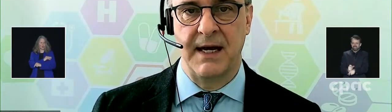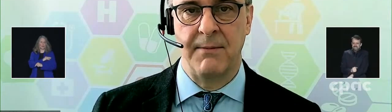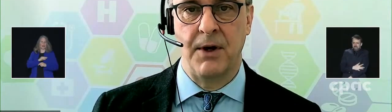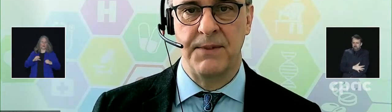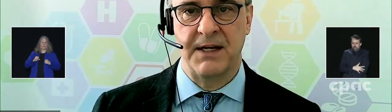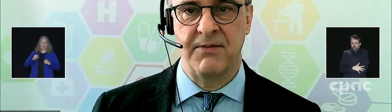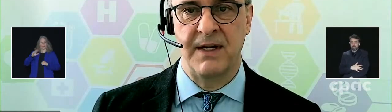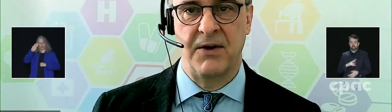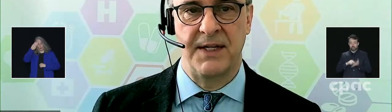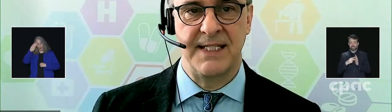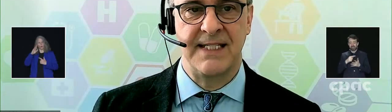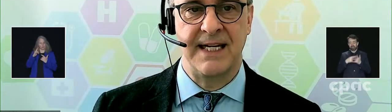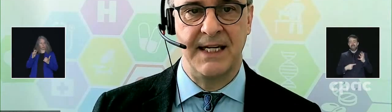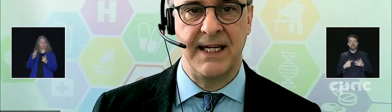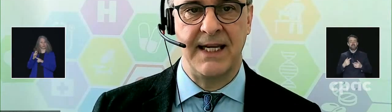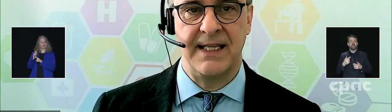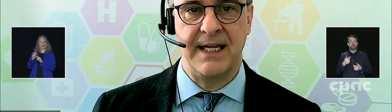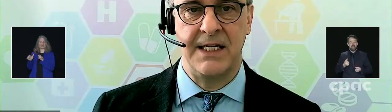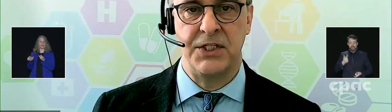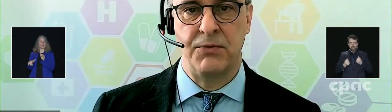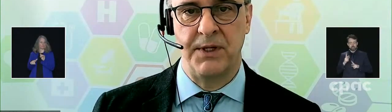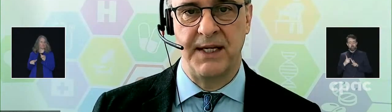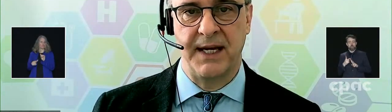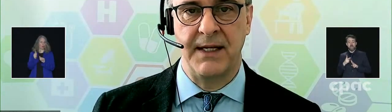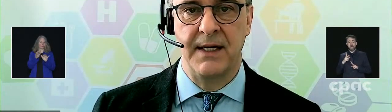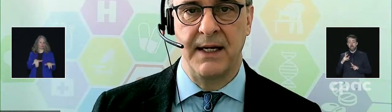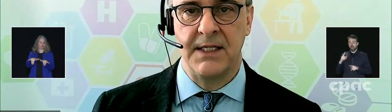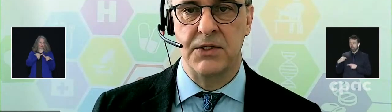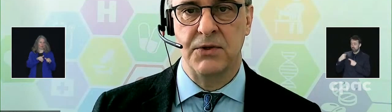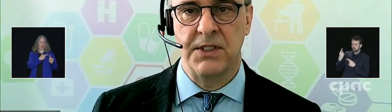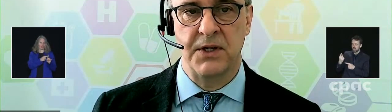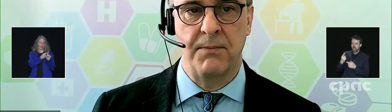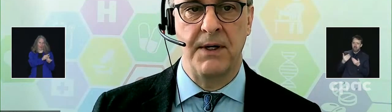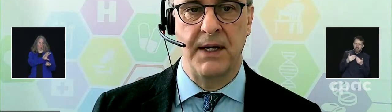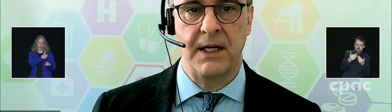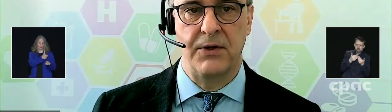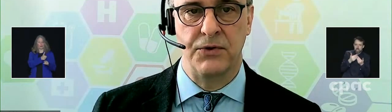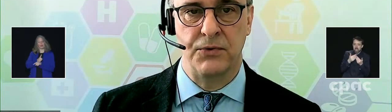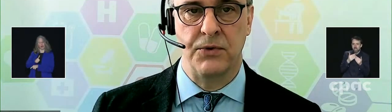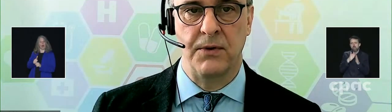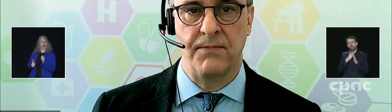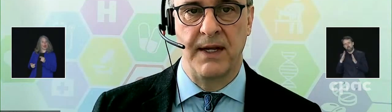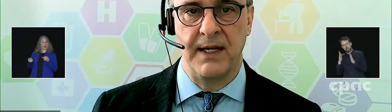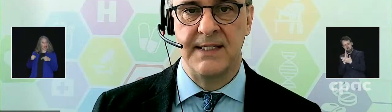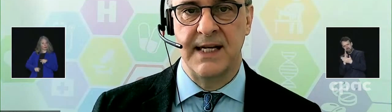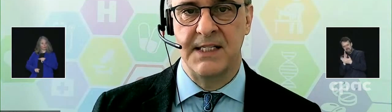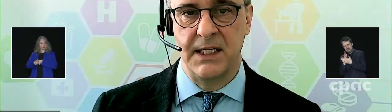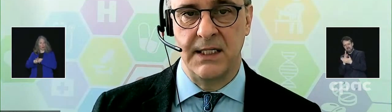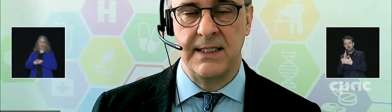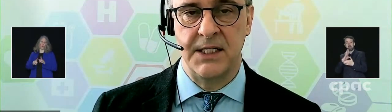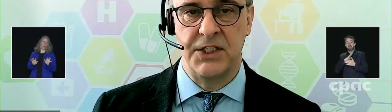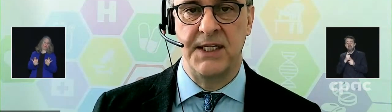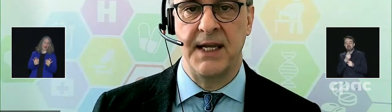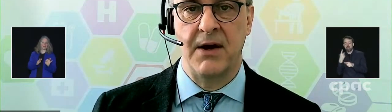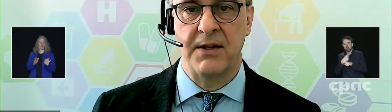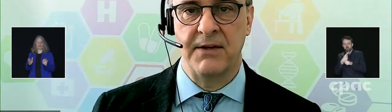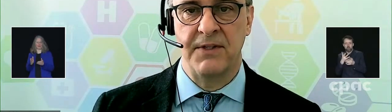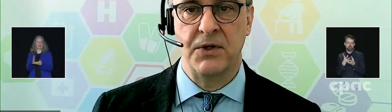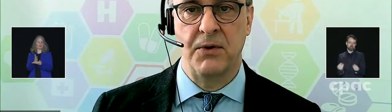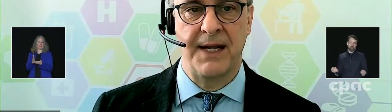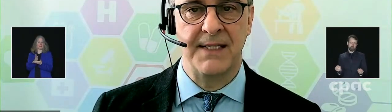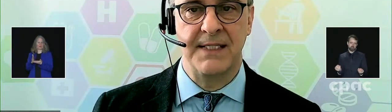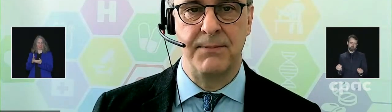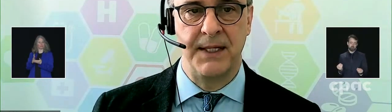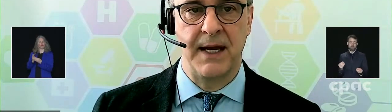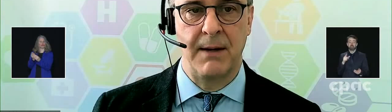effets indésirables observés lors des essais cliniques étaient légers ou modérés et se sont résorbés en quelques jours. Il s'agit d'ailleurs